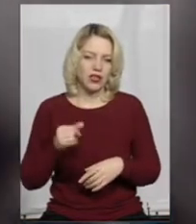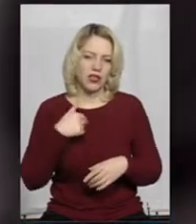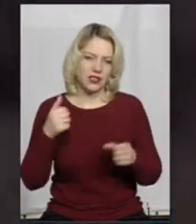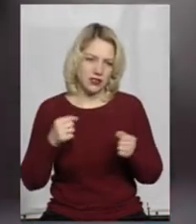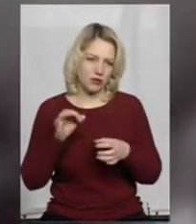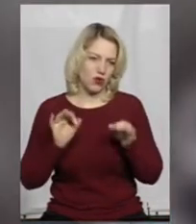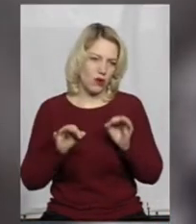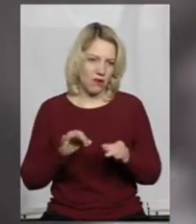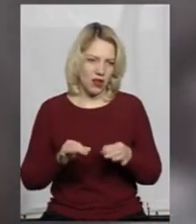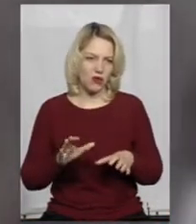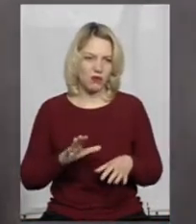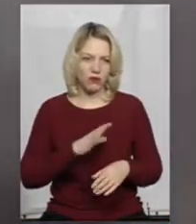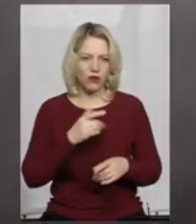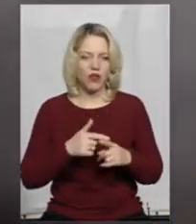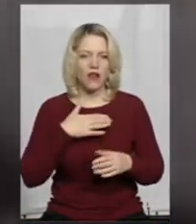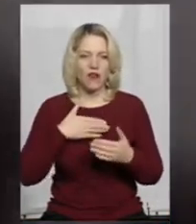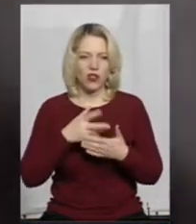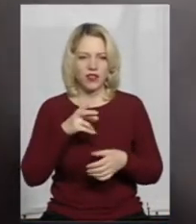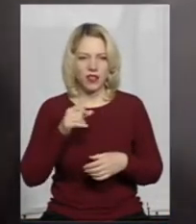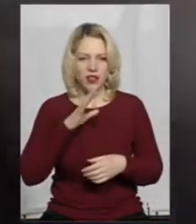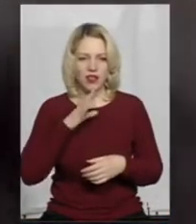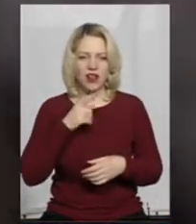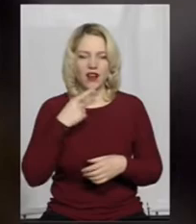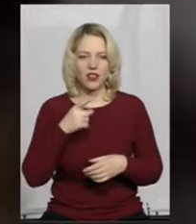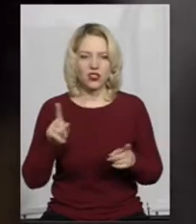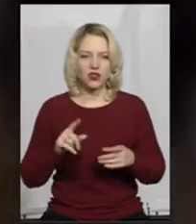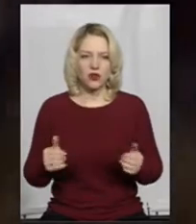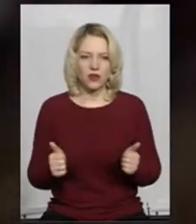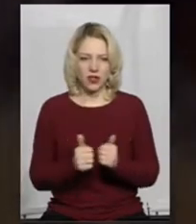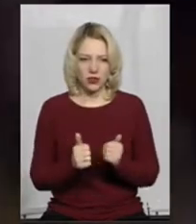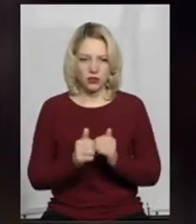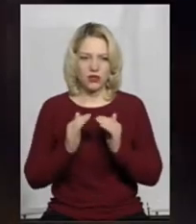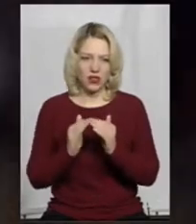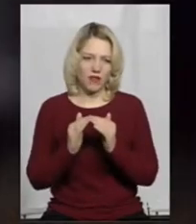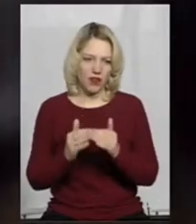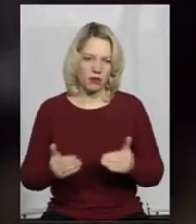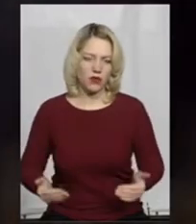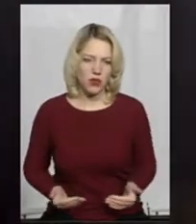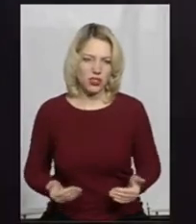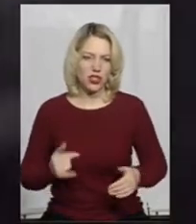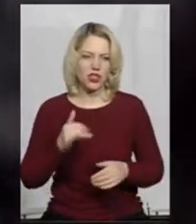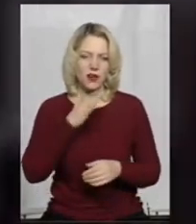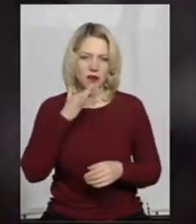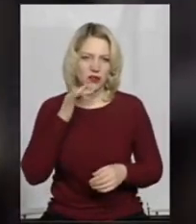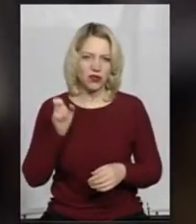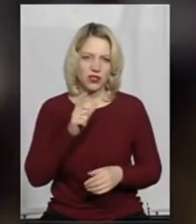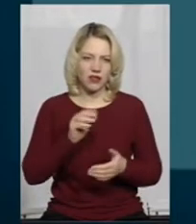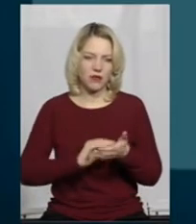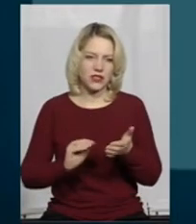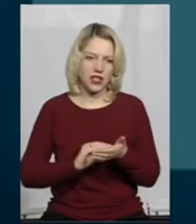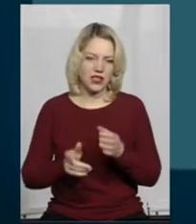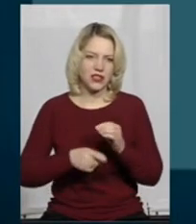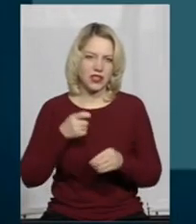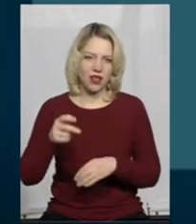Волонтерка з Каменцеподійського Лариса Діновська каже, мешкає неподалік ферми і разом із іншими зоозахисниками неодноразово писали заяву в поліцію.